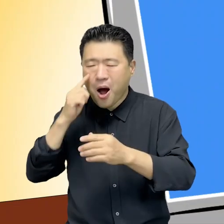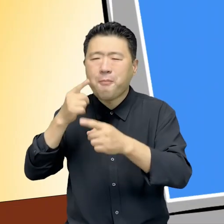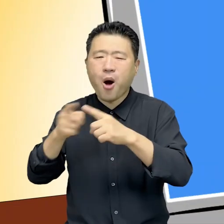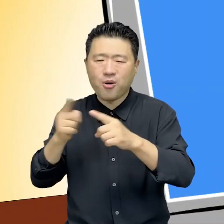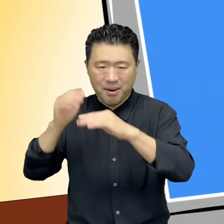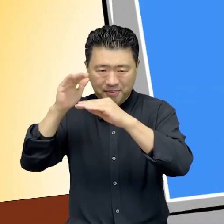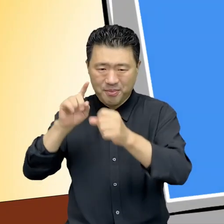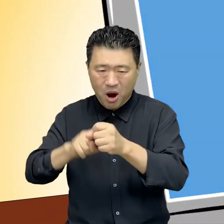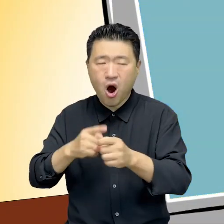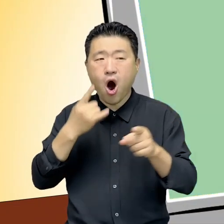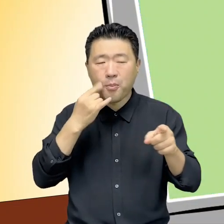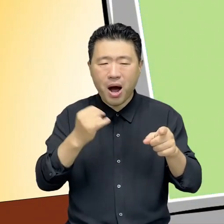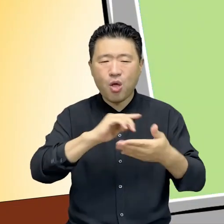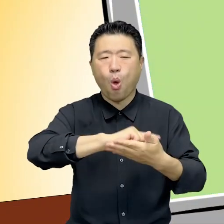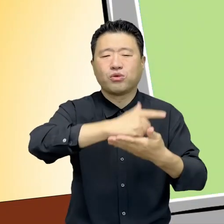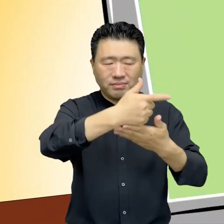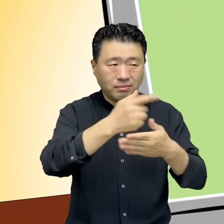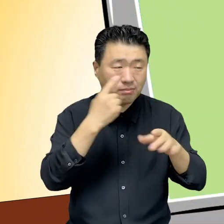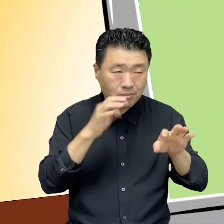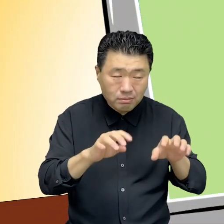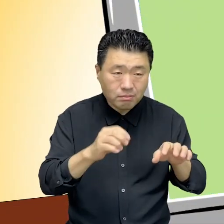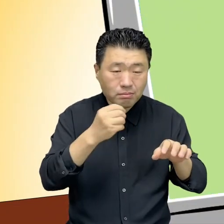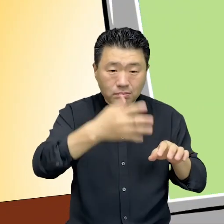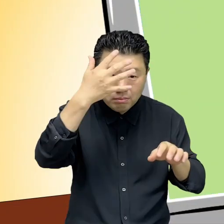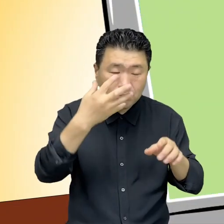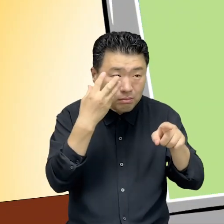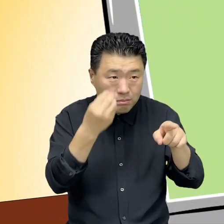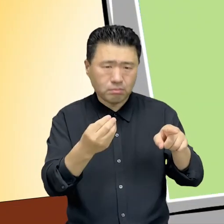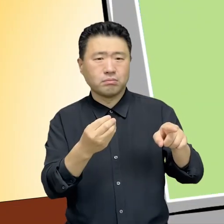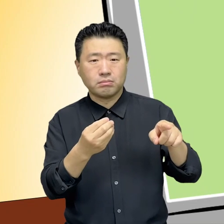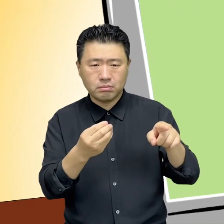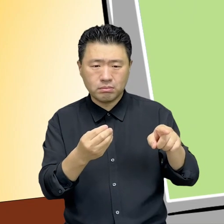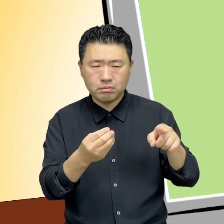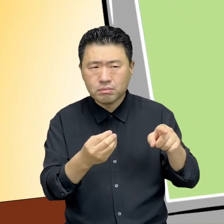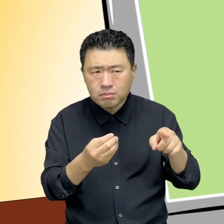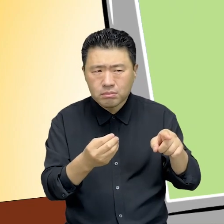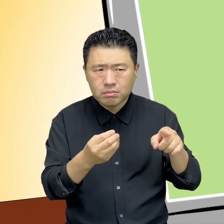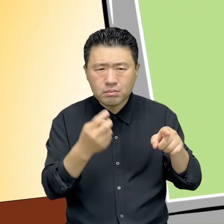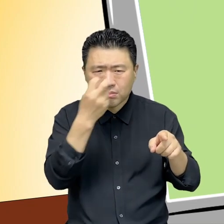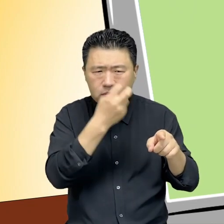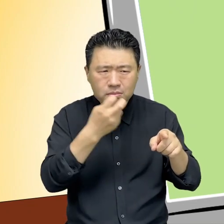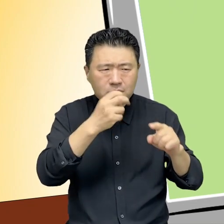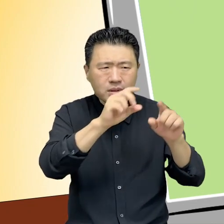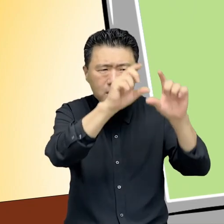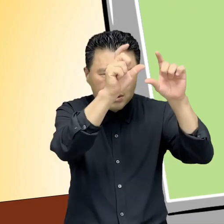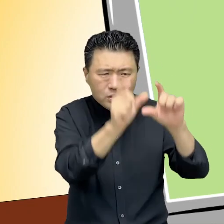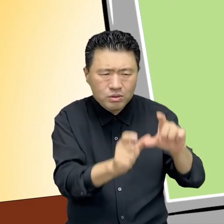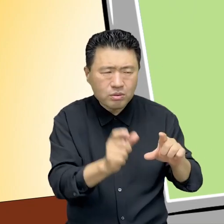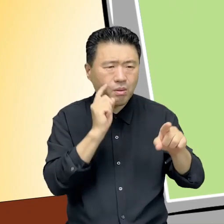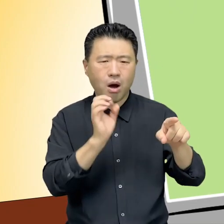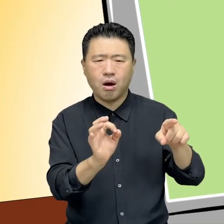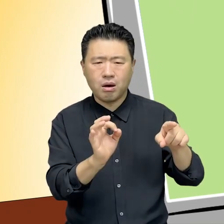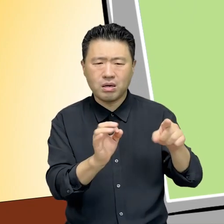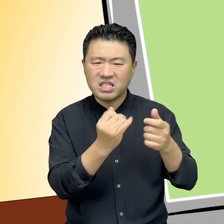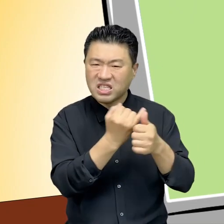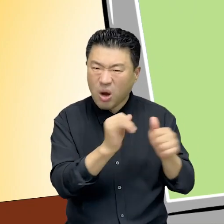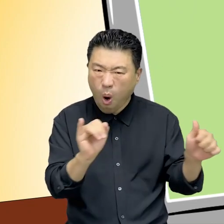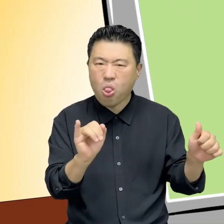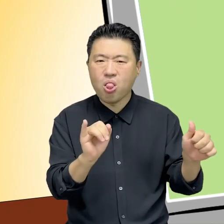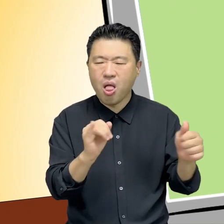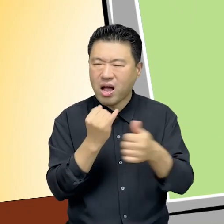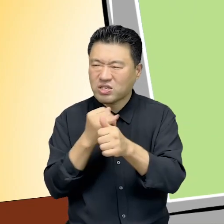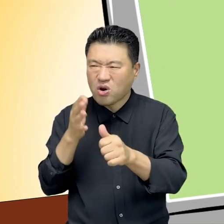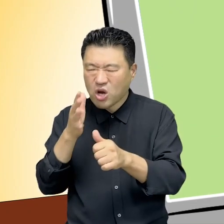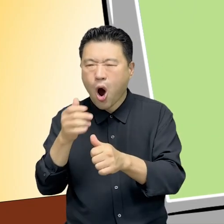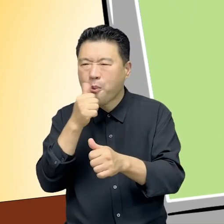수행평가 준비를 위해 켠 엄마의 노트북에서 우연히 발견하게 된 엄마의 검색기록. 이혼,